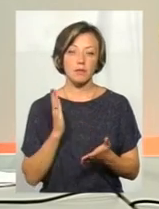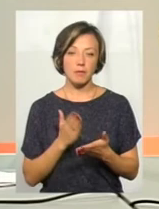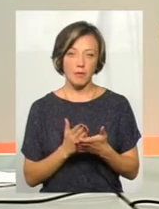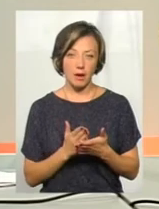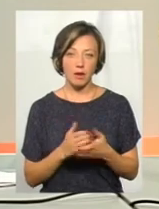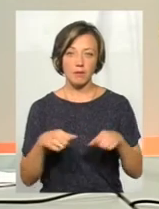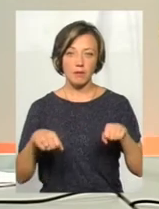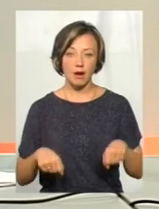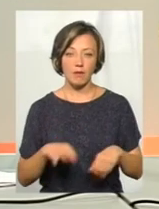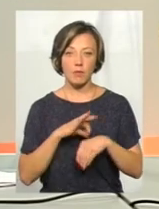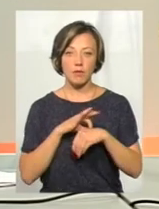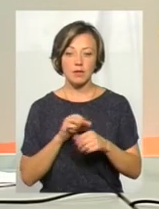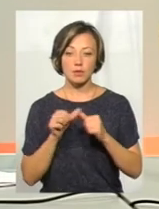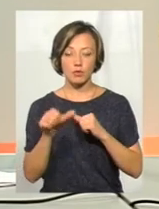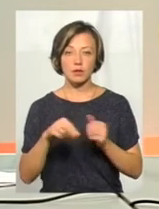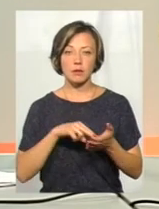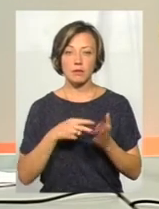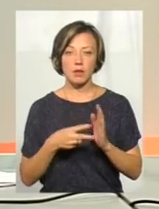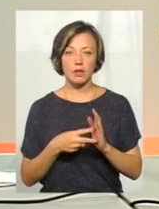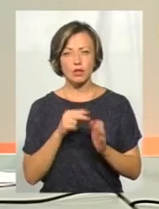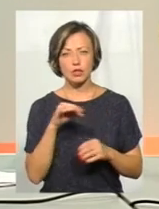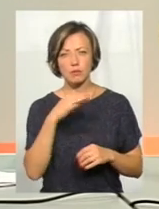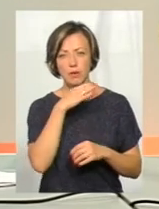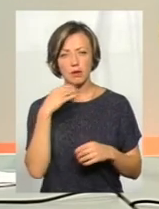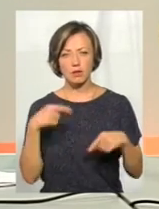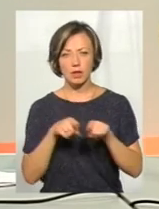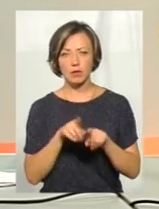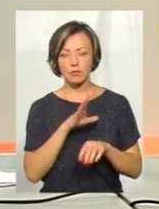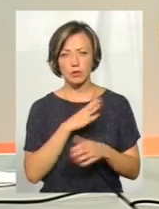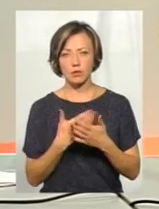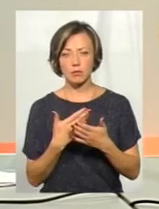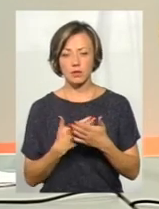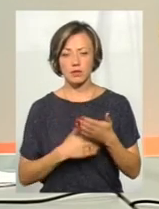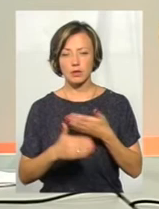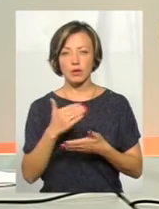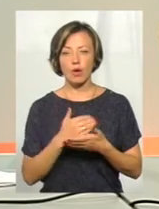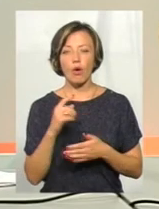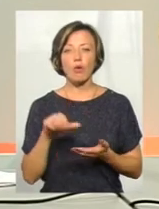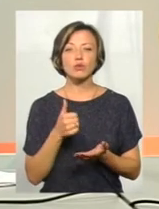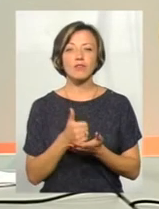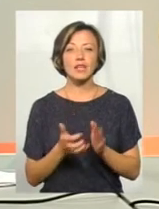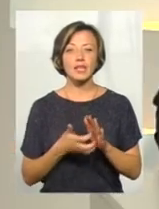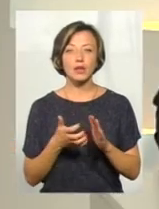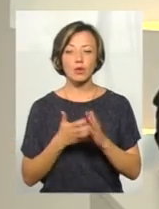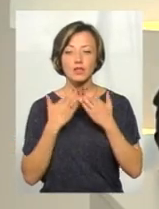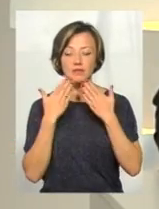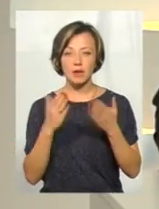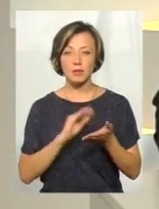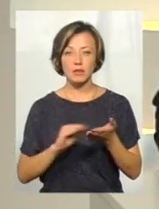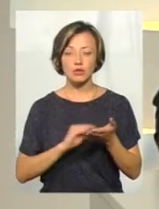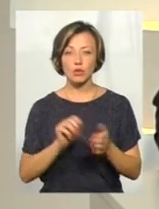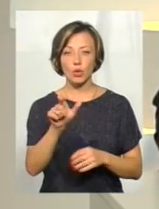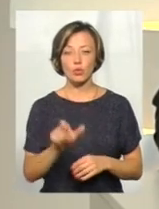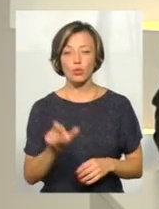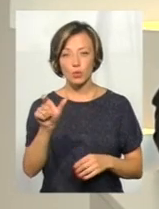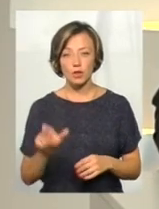право провести позаплановий багато таких було за цей рік, до прикладу? Основний недолік звернень, які пишуть громадяни,